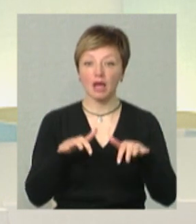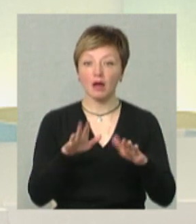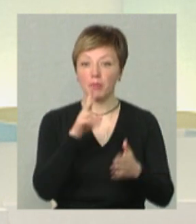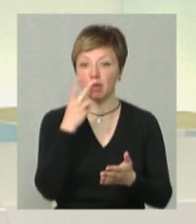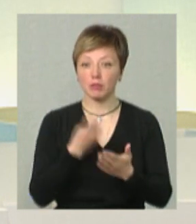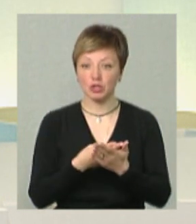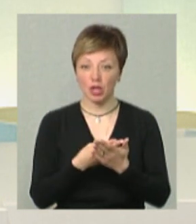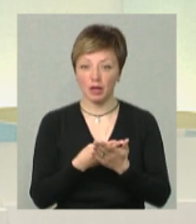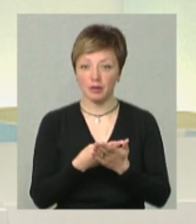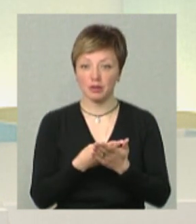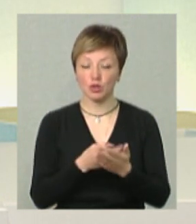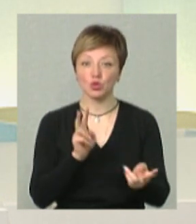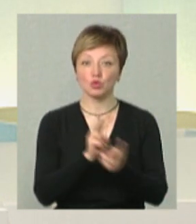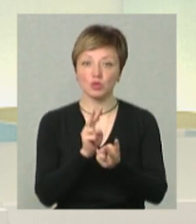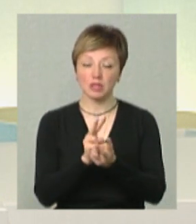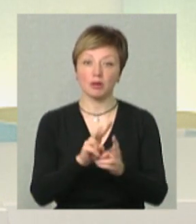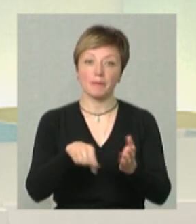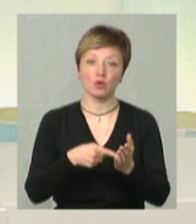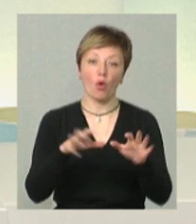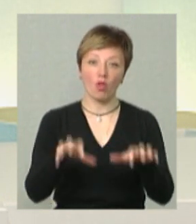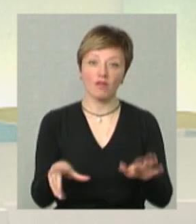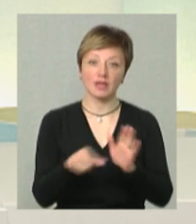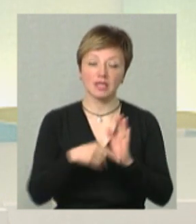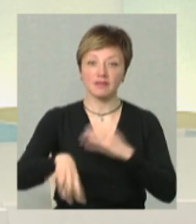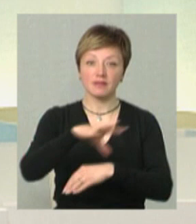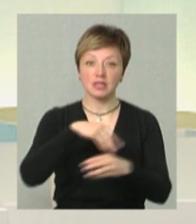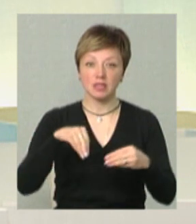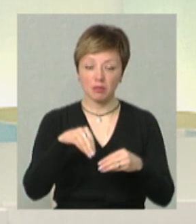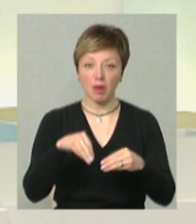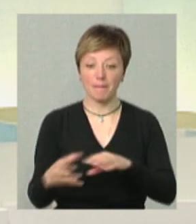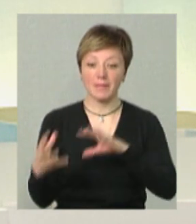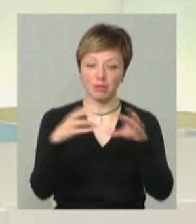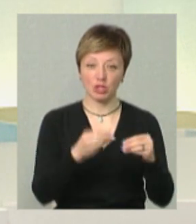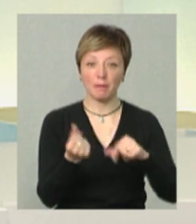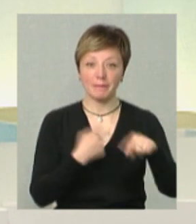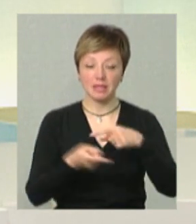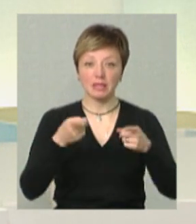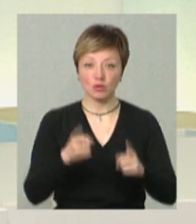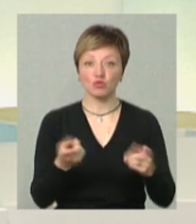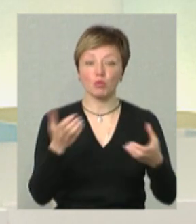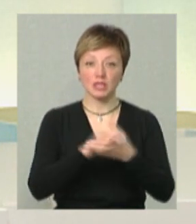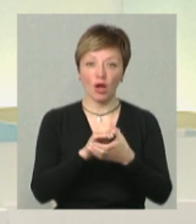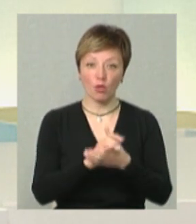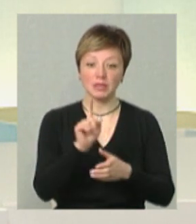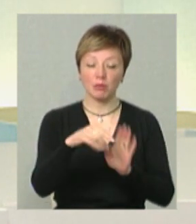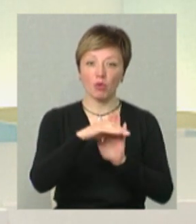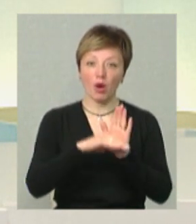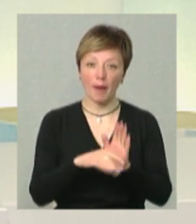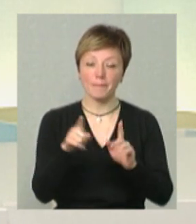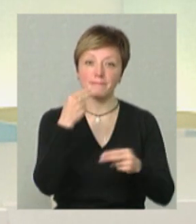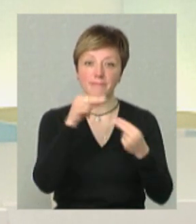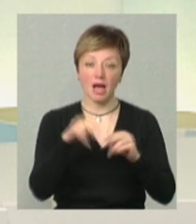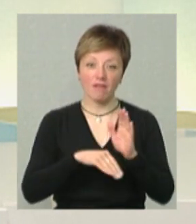передбачає зустріч міського голови з усім релокованим бізнесом для того, щоб дійсно познайомити з тими програмами, тими